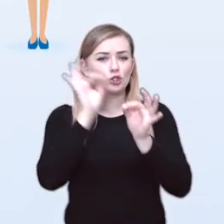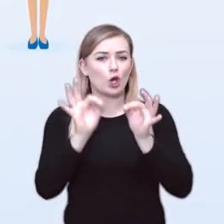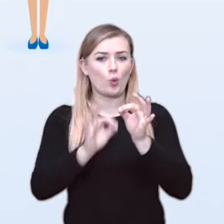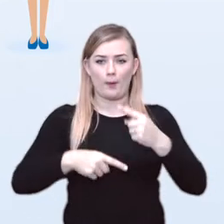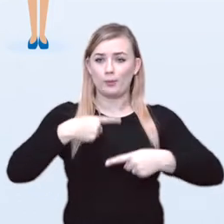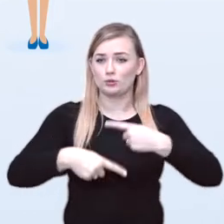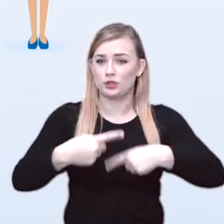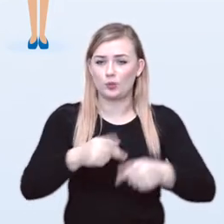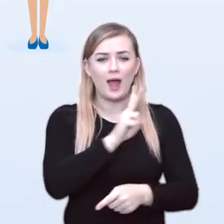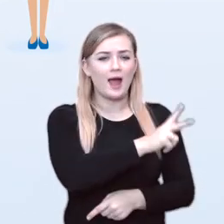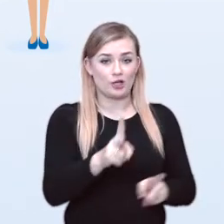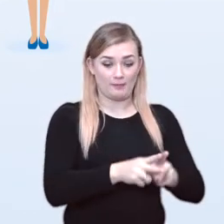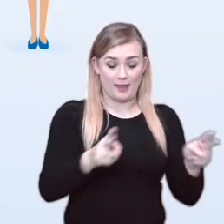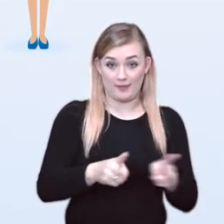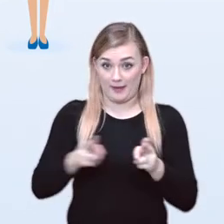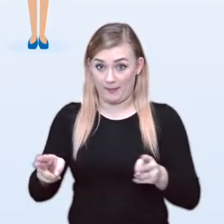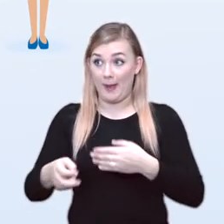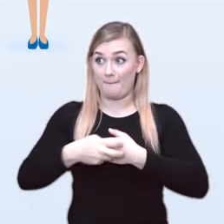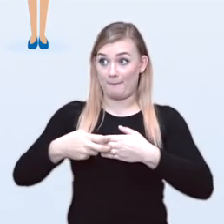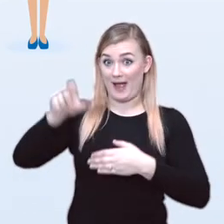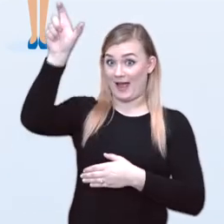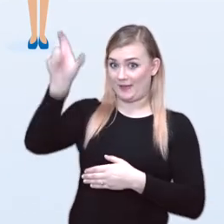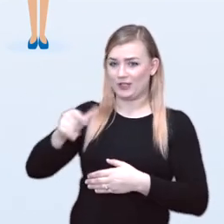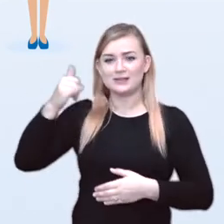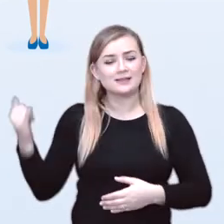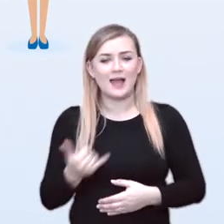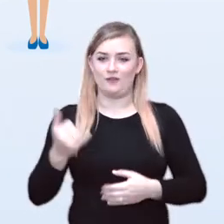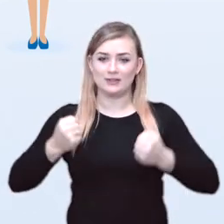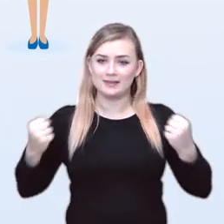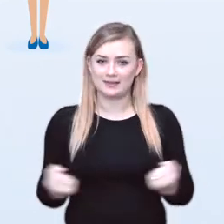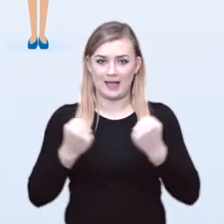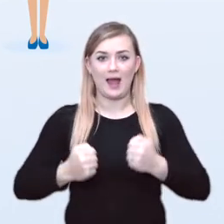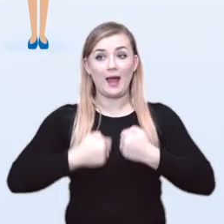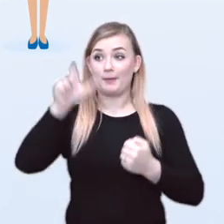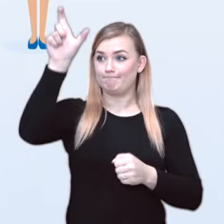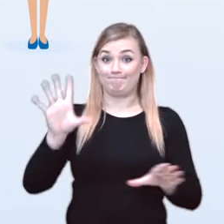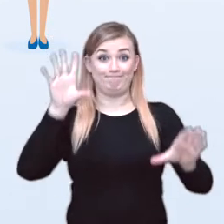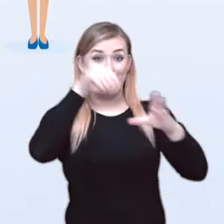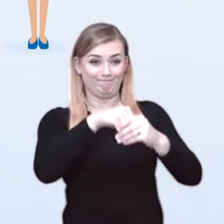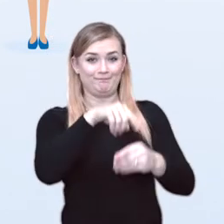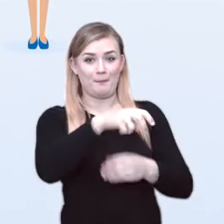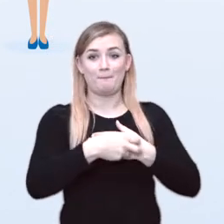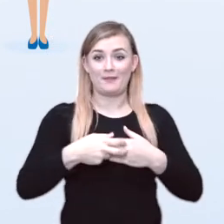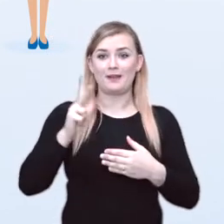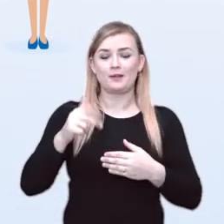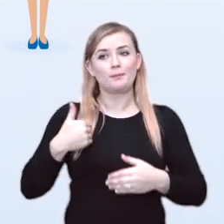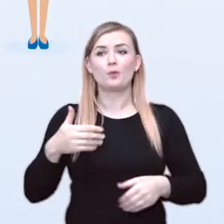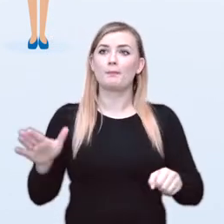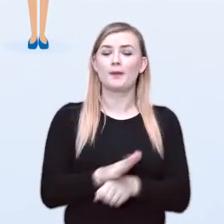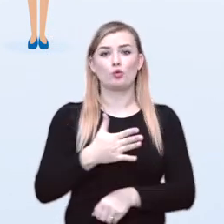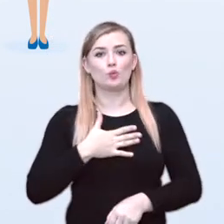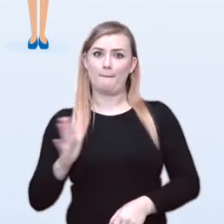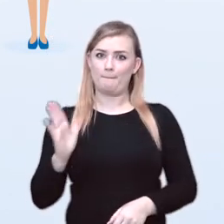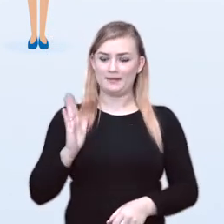szczegółowym procedurom na każdym ich etapie. Badacz dokłada wszelkich starań, by osoba biorąca udział w badaniach klinicznych